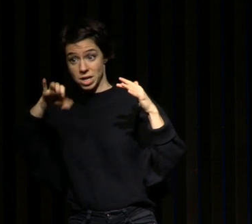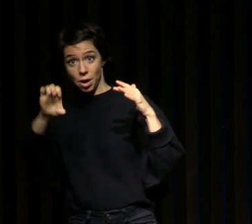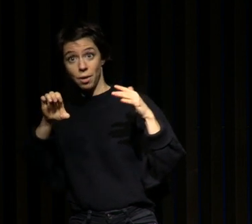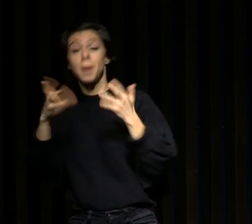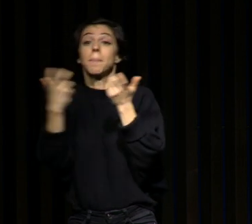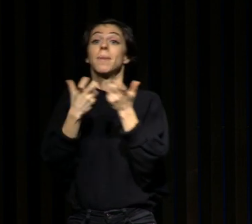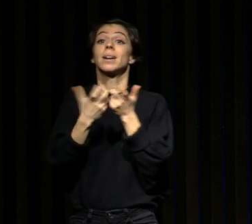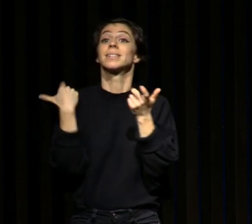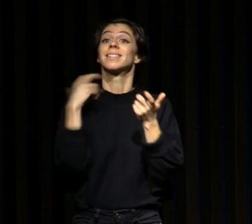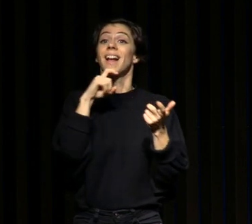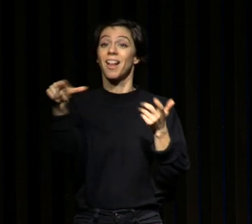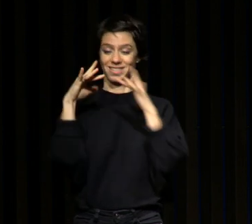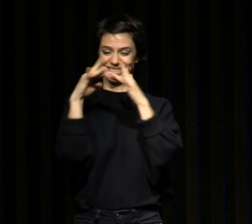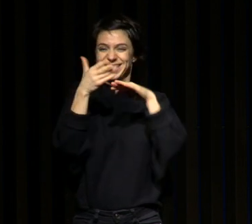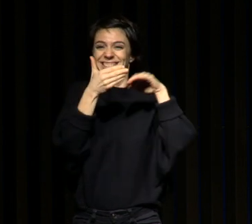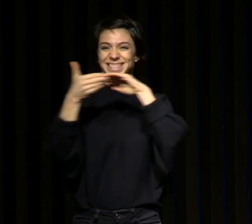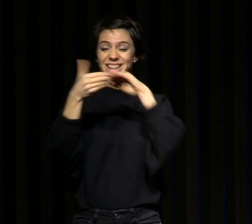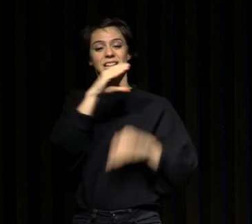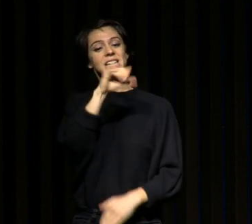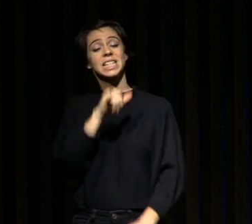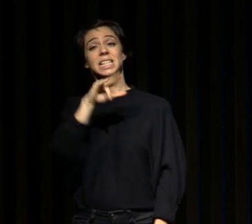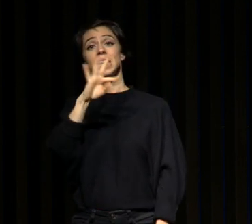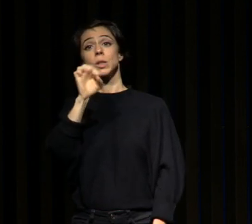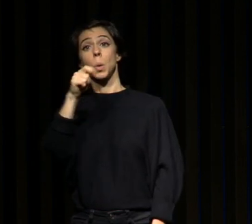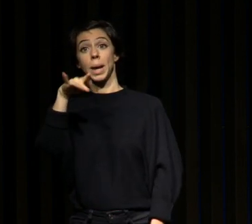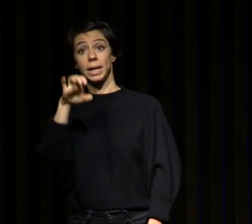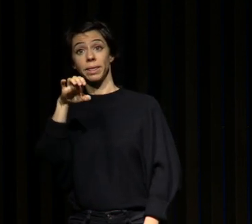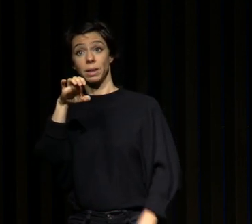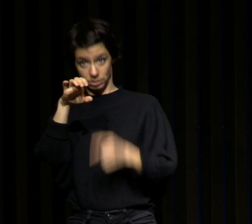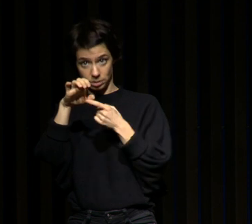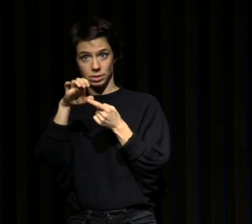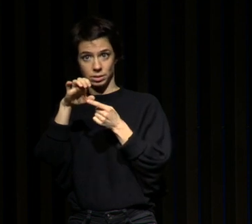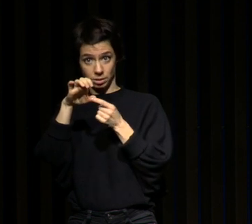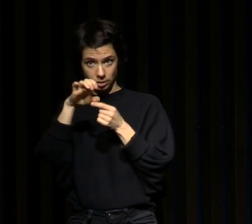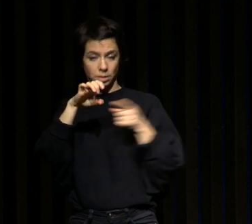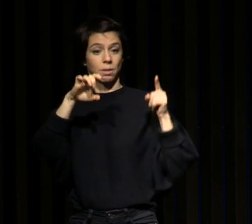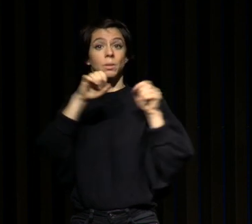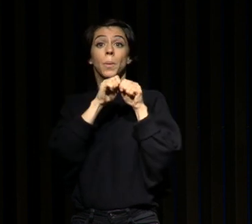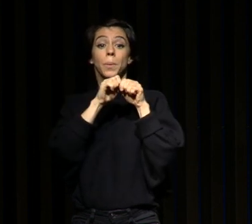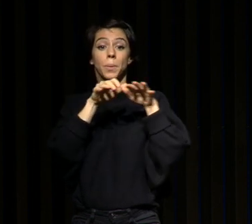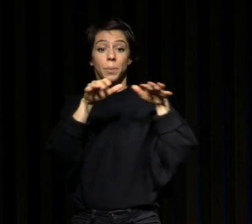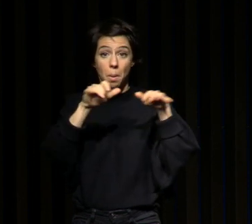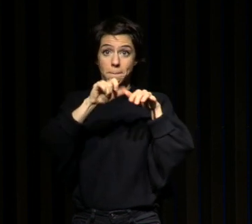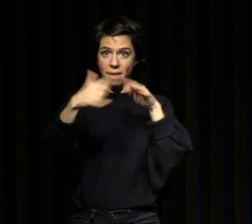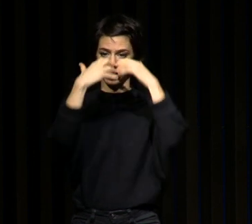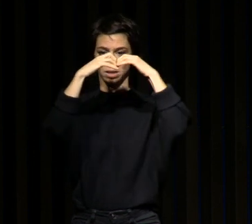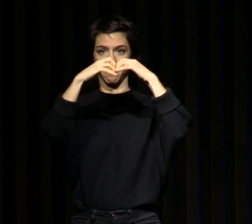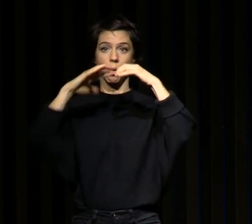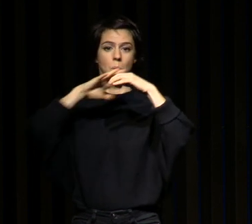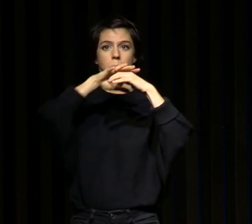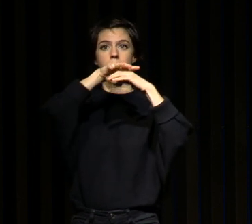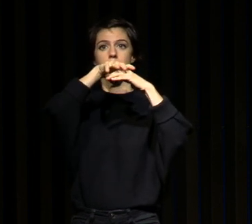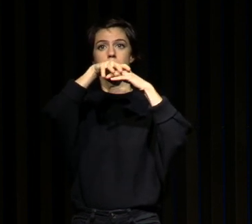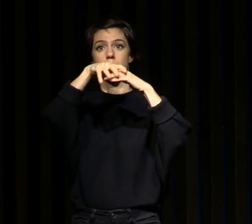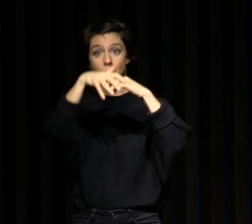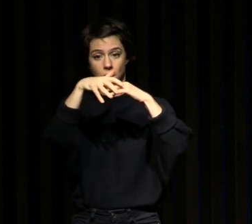cytokines dans votre corps peut entraîner également une libération au niveau du cerveau et cette libération des cytokines